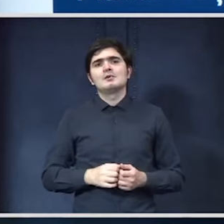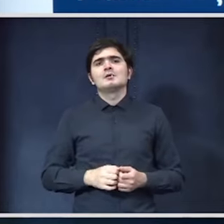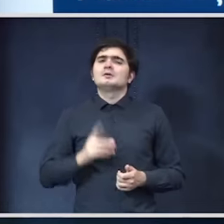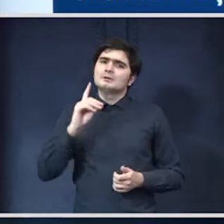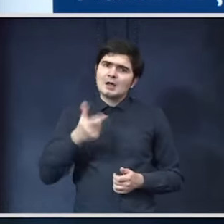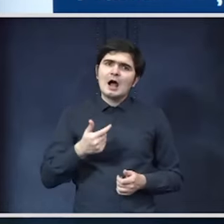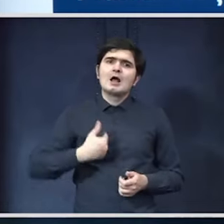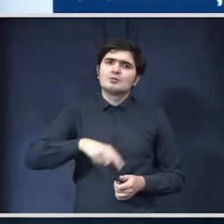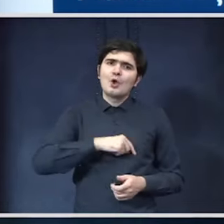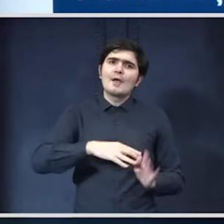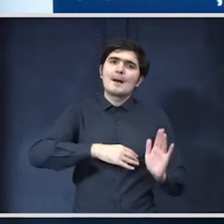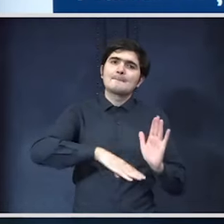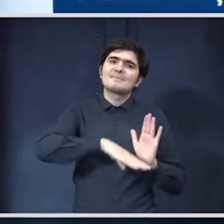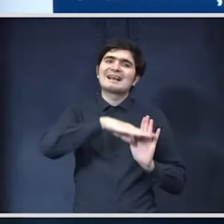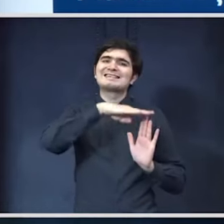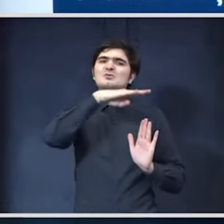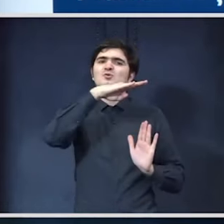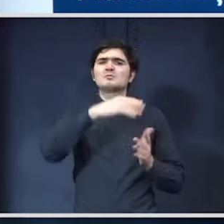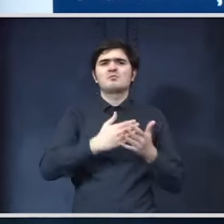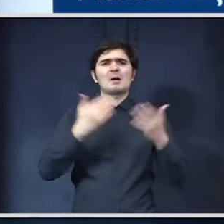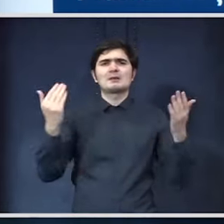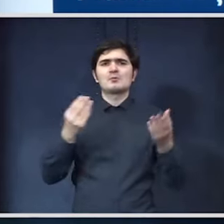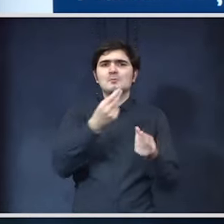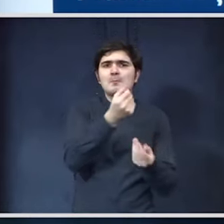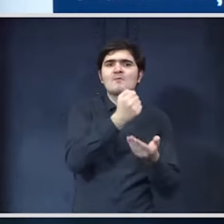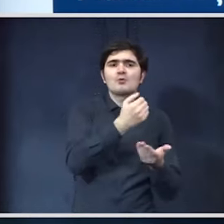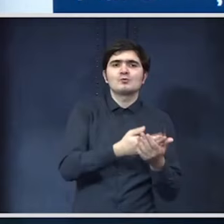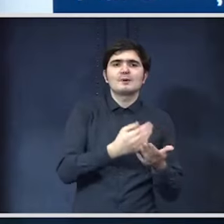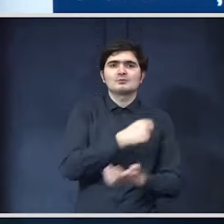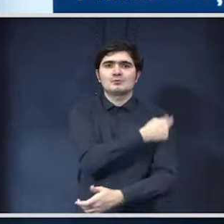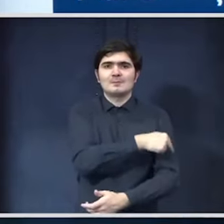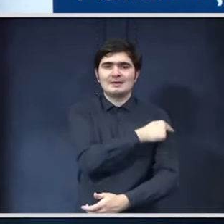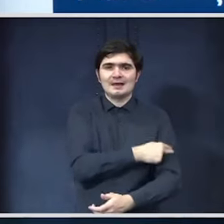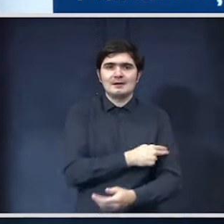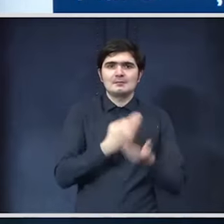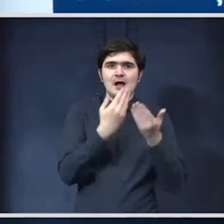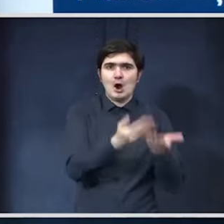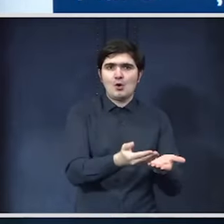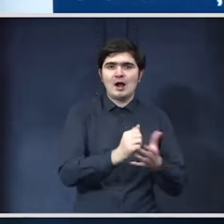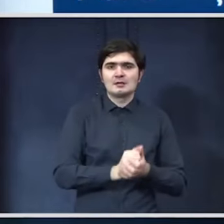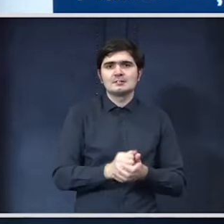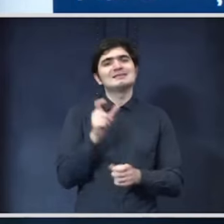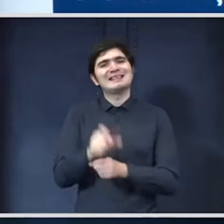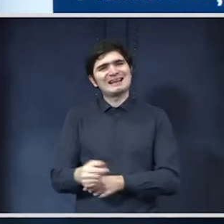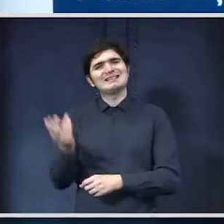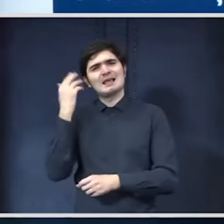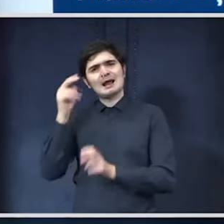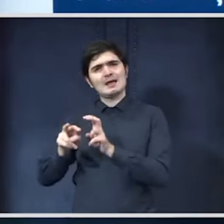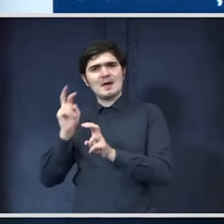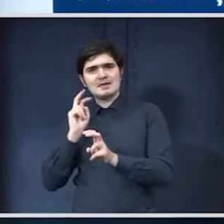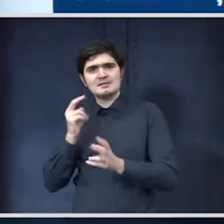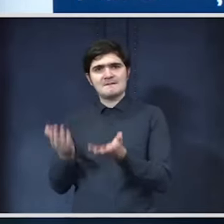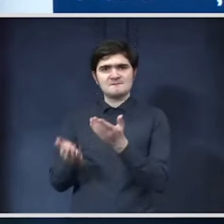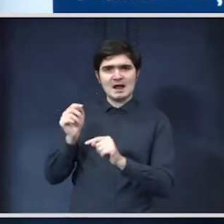crescut foarte mult alocarea pe spitale față de varianta precedentă